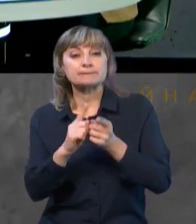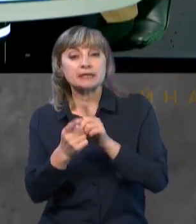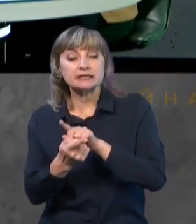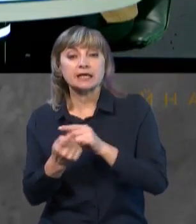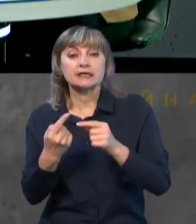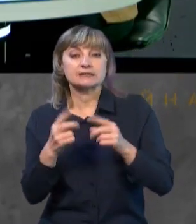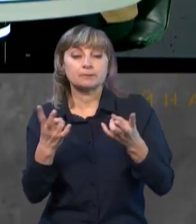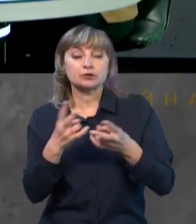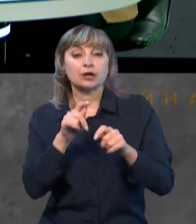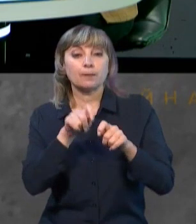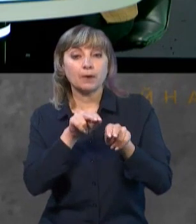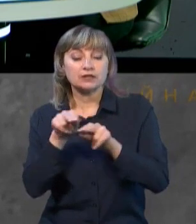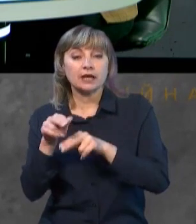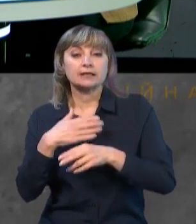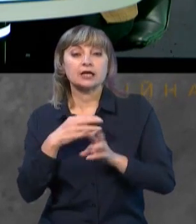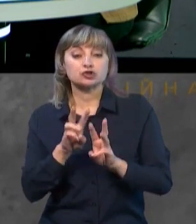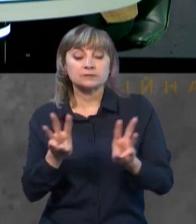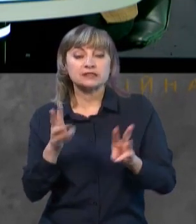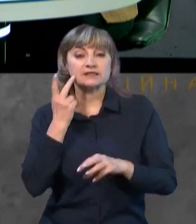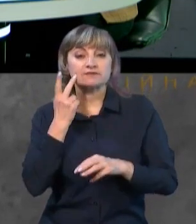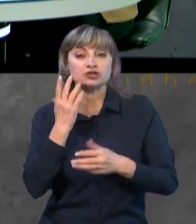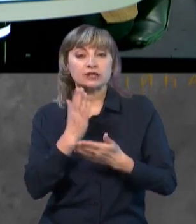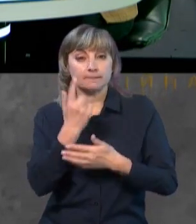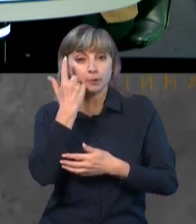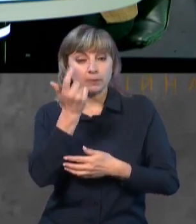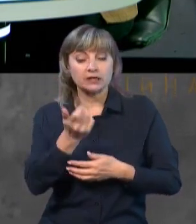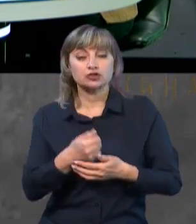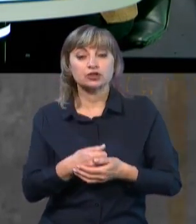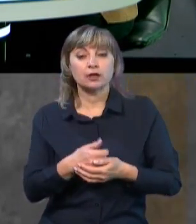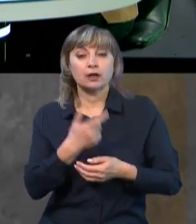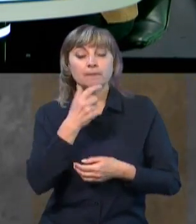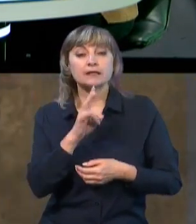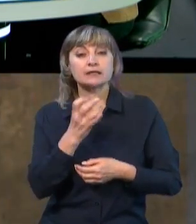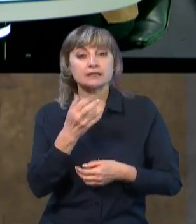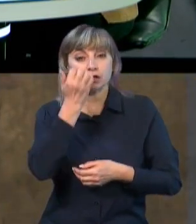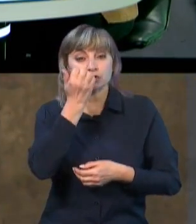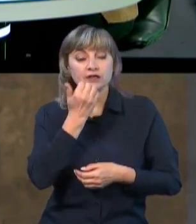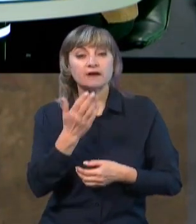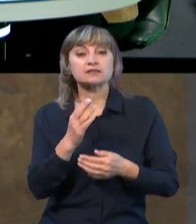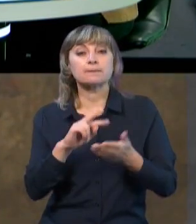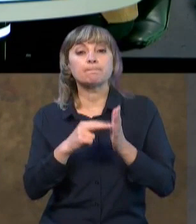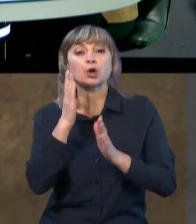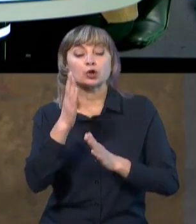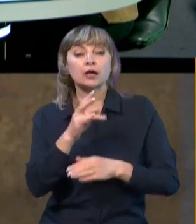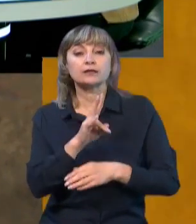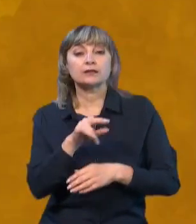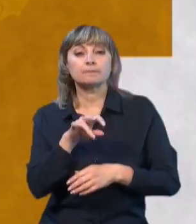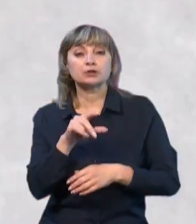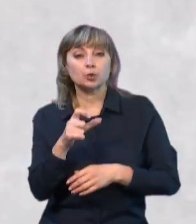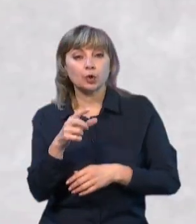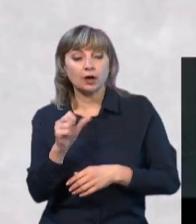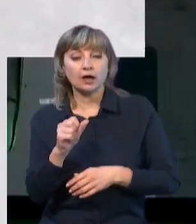і це треба помоніторити. На нашому сайті завжди ці попередження є. Пані Наталі, дякуємо вам за ваш прогноз. Наталія Птуха,